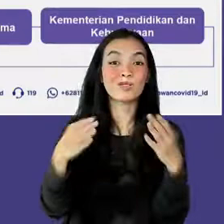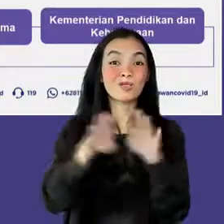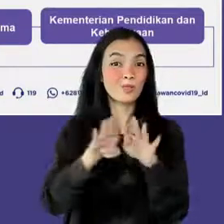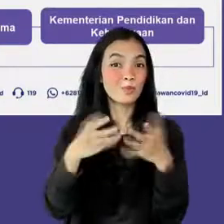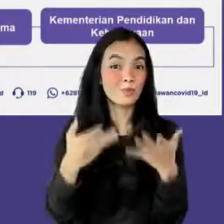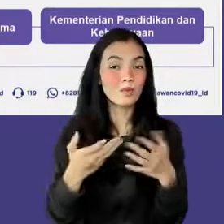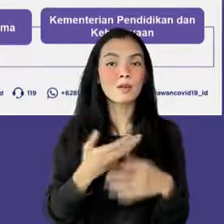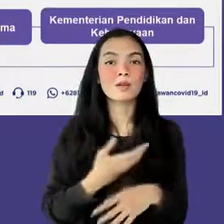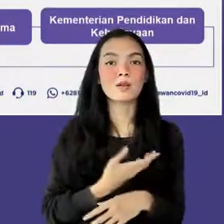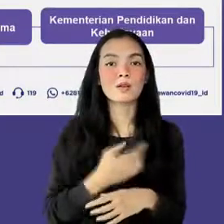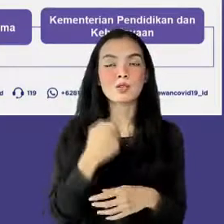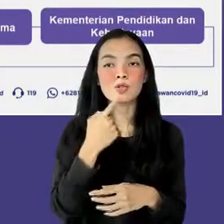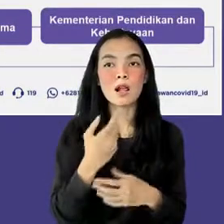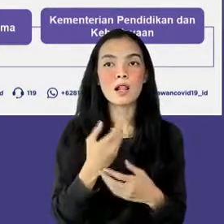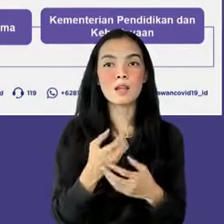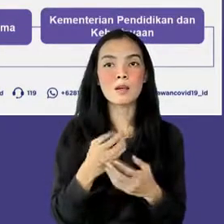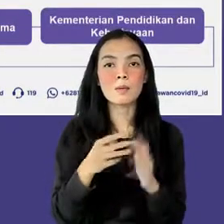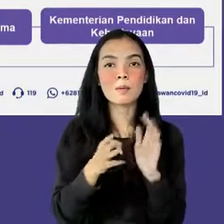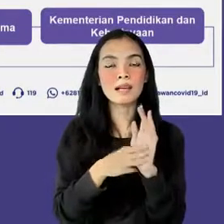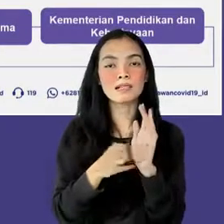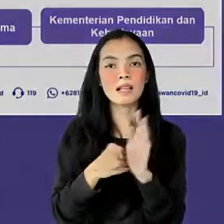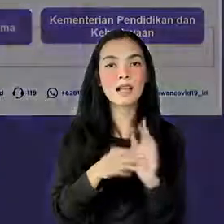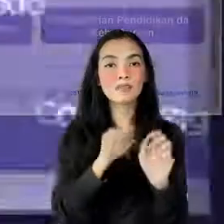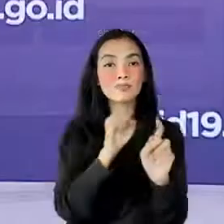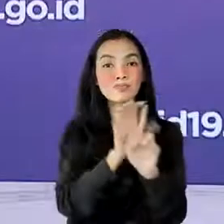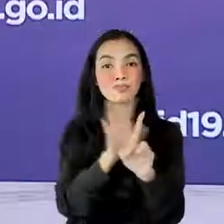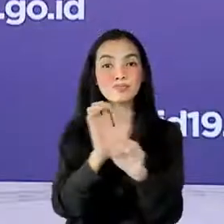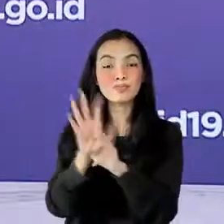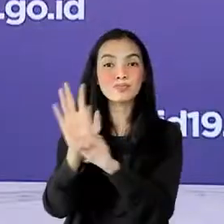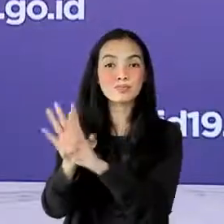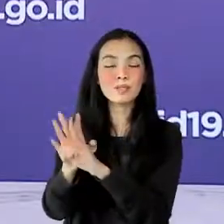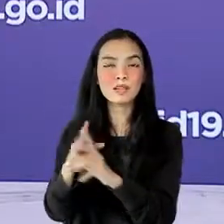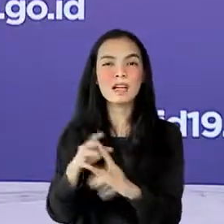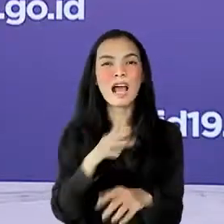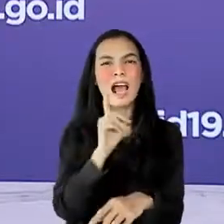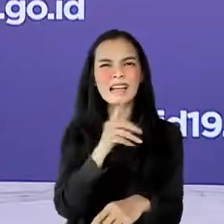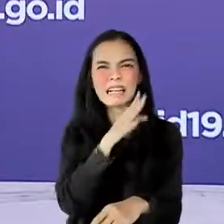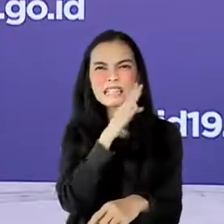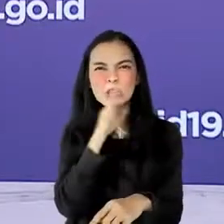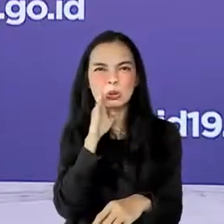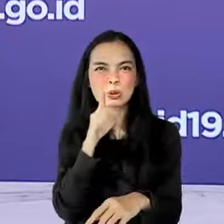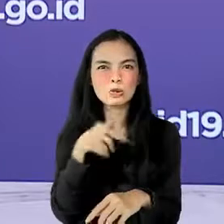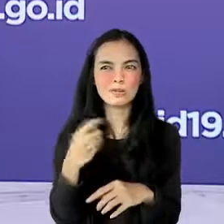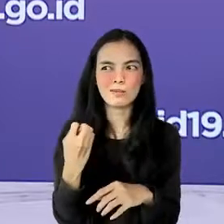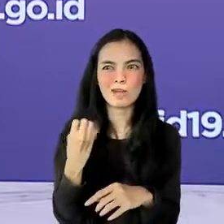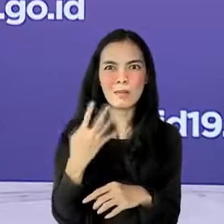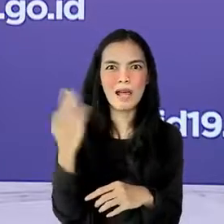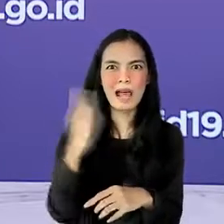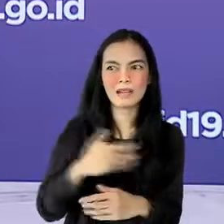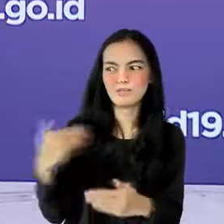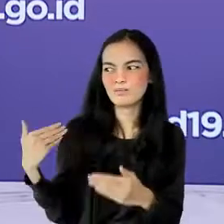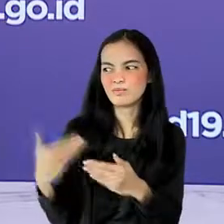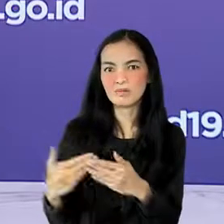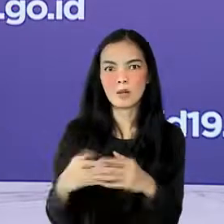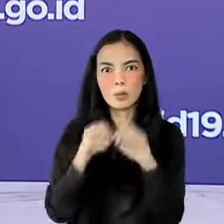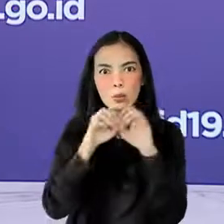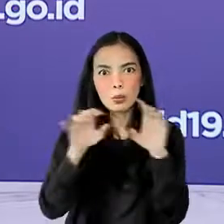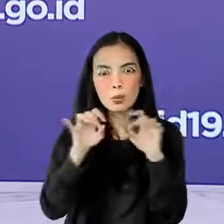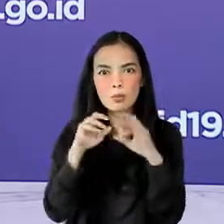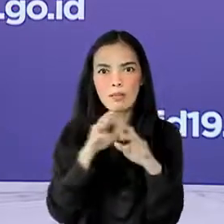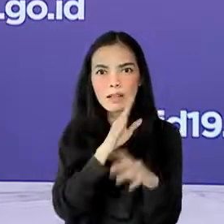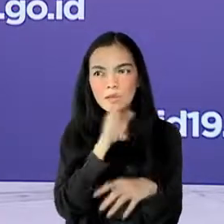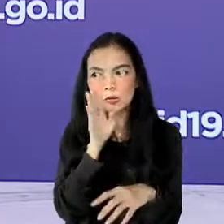menyampaikan isu terkait penanganan COVID-19 yang berkembang beberapa hari ini Presiden telah